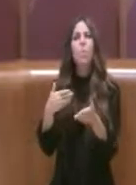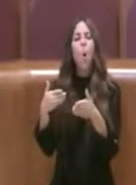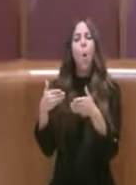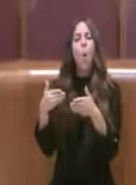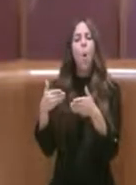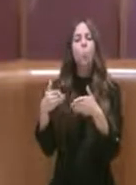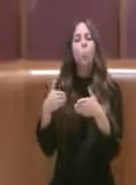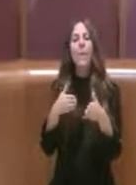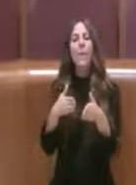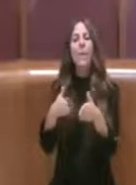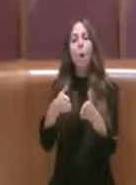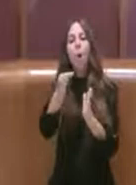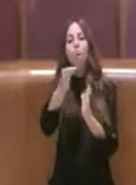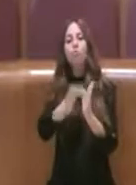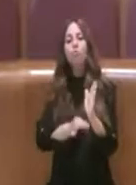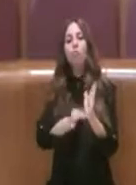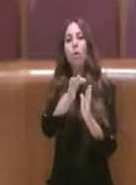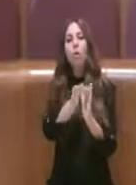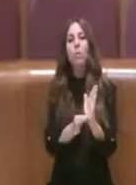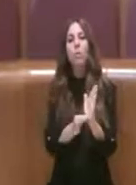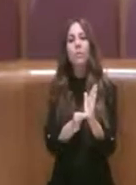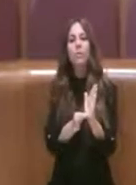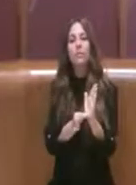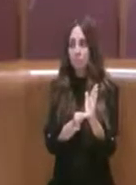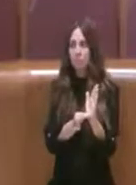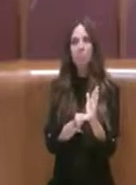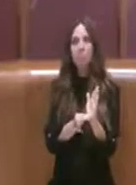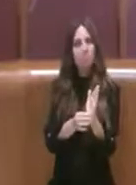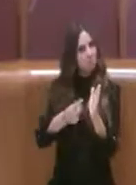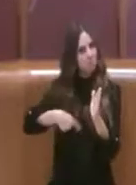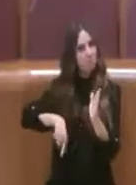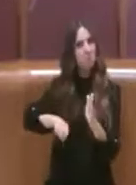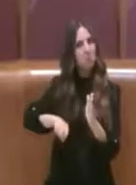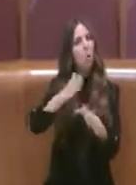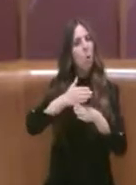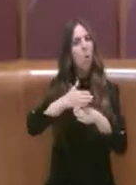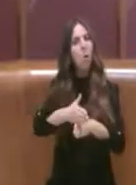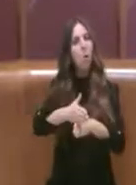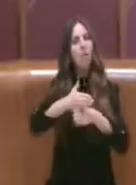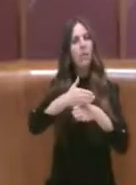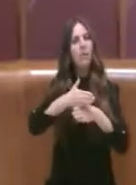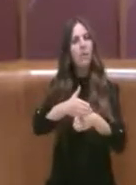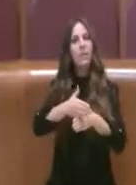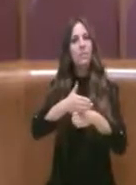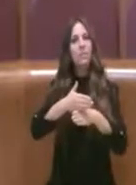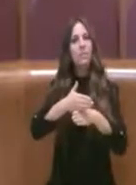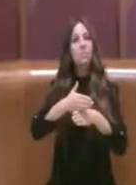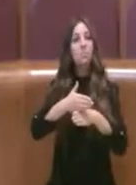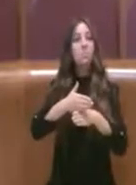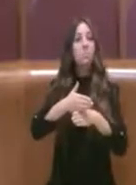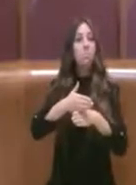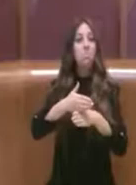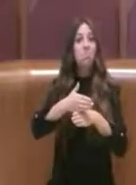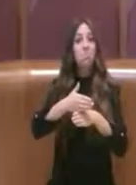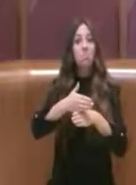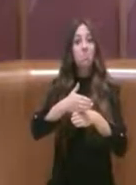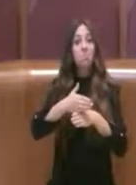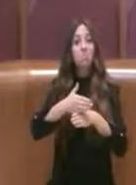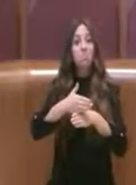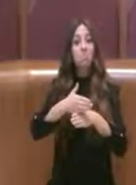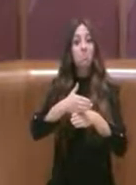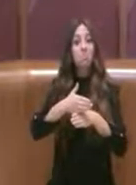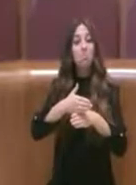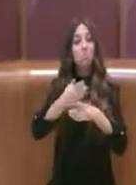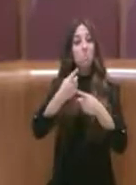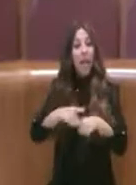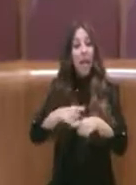questo regolamento perché condivido e condividiamo tutti quanti il fatto che avrebbe dovuto essere un lavoro